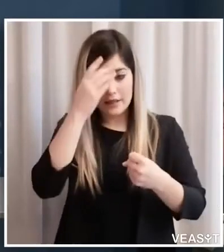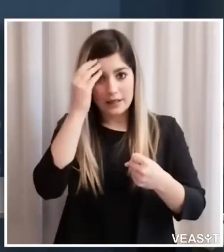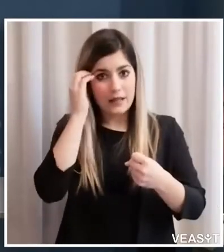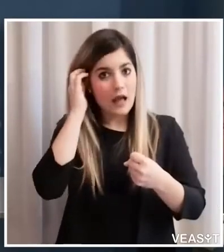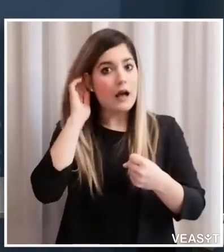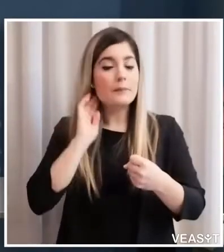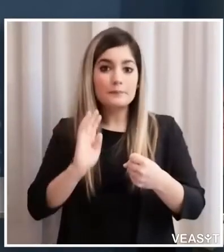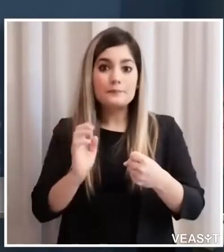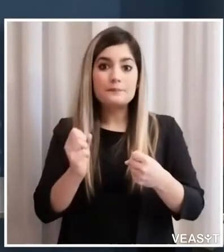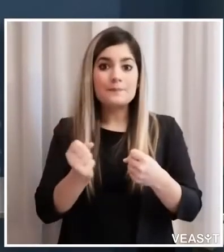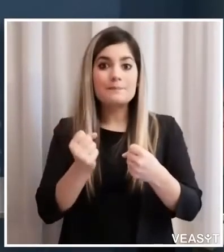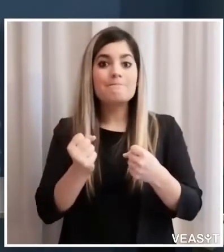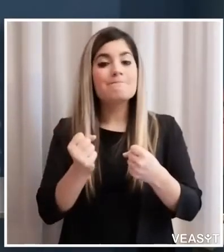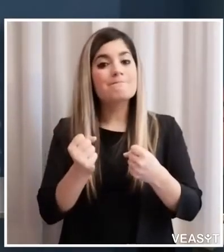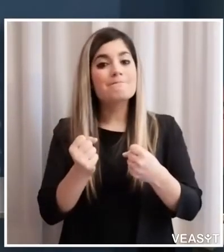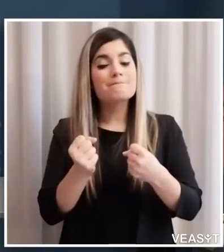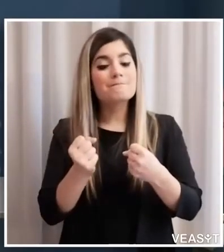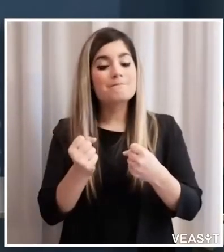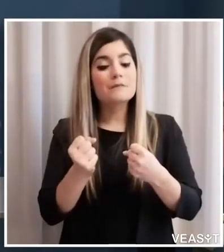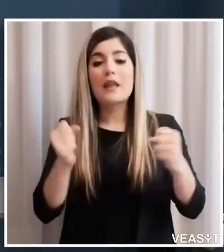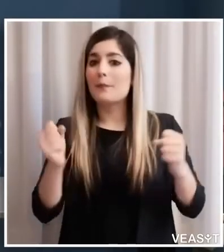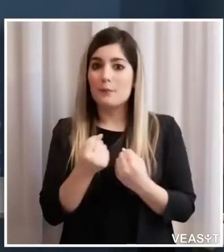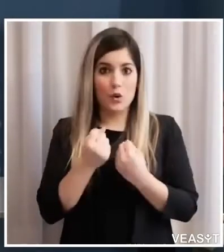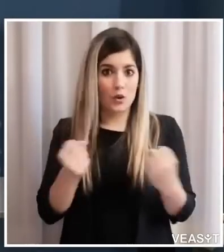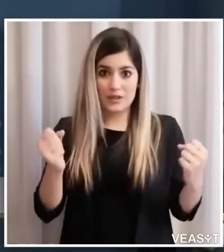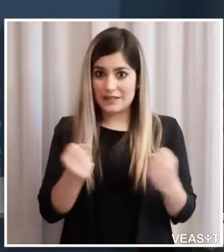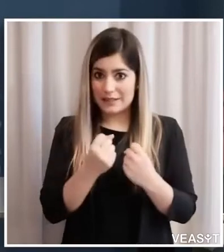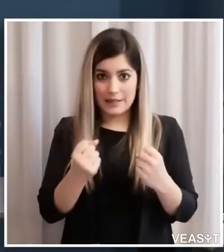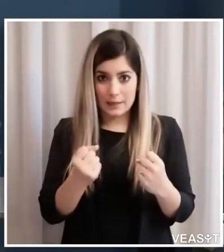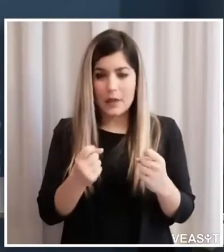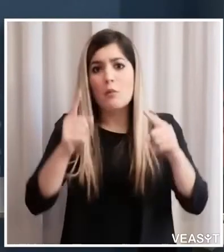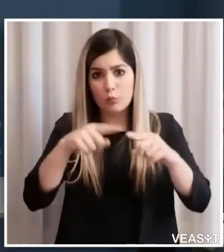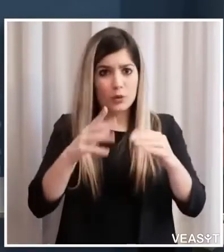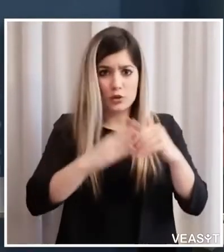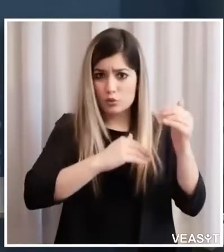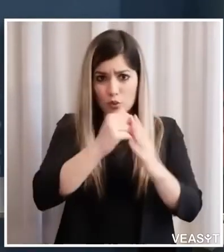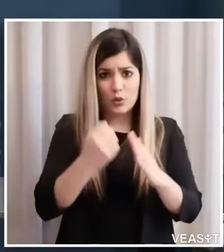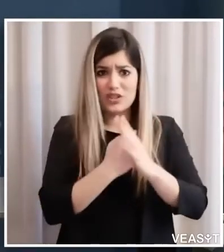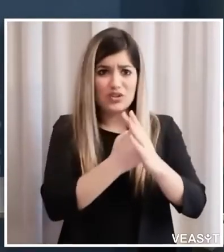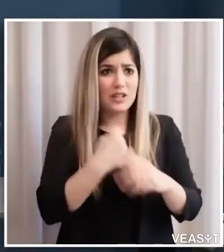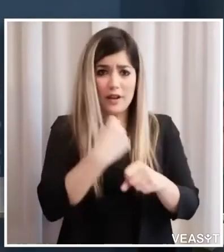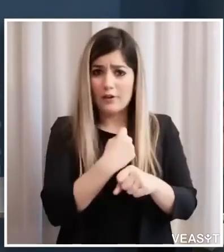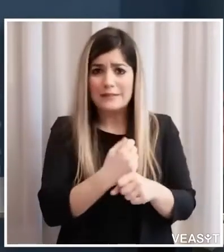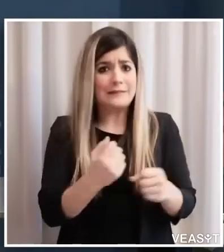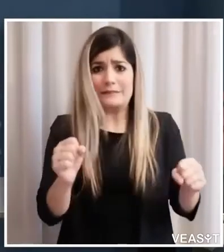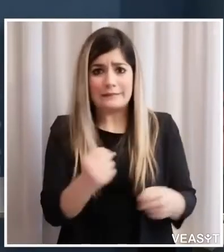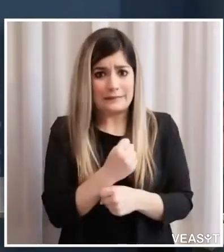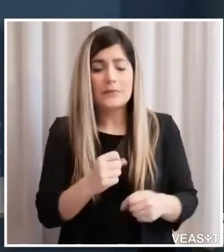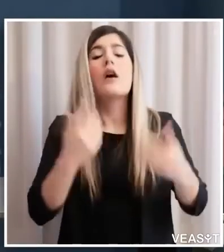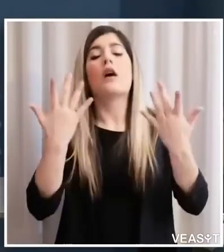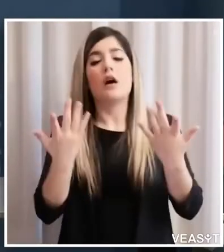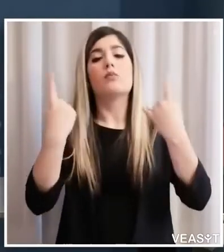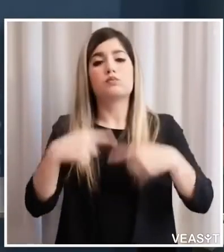adeguate di sostegno lavorativo è una misura che prevede anche la